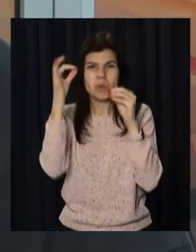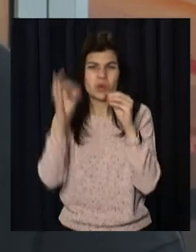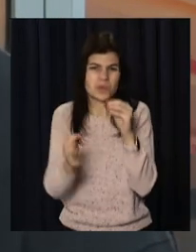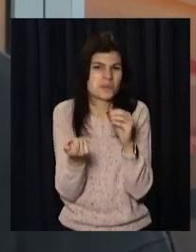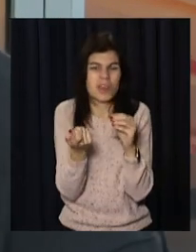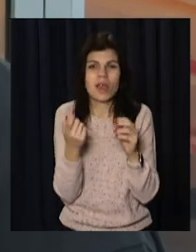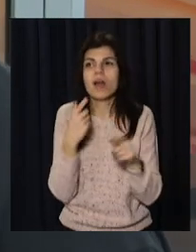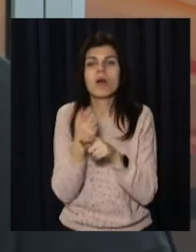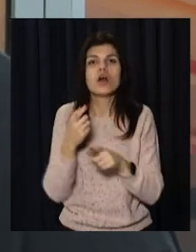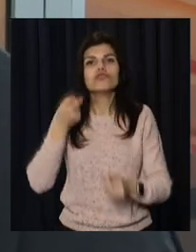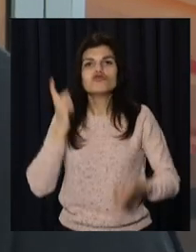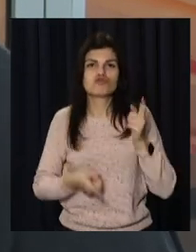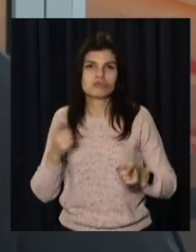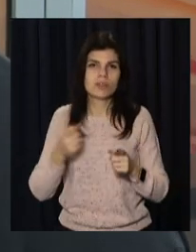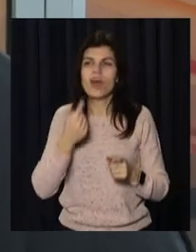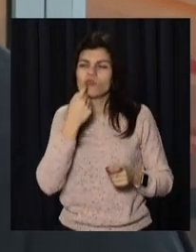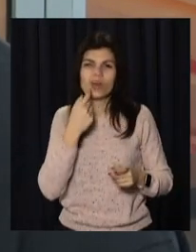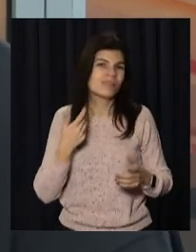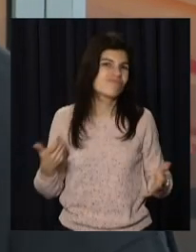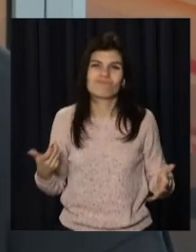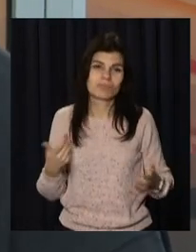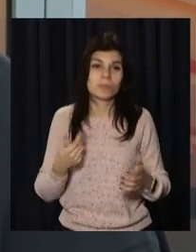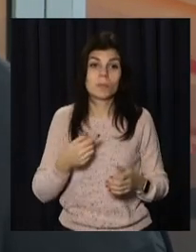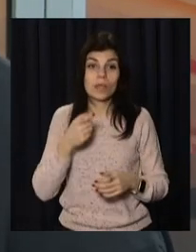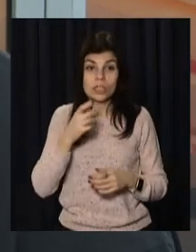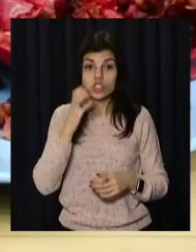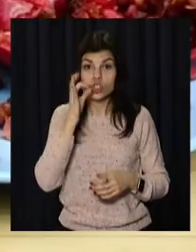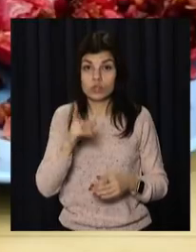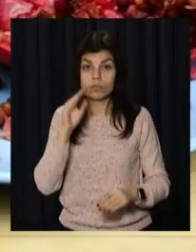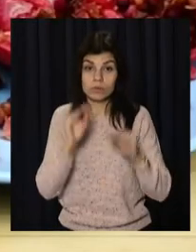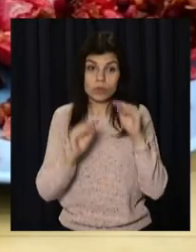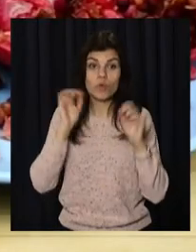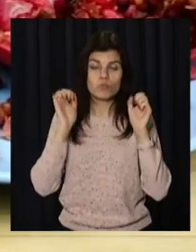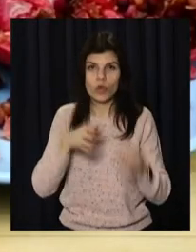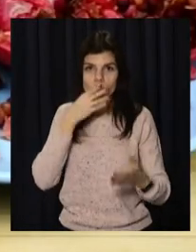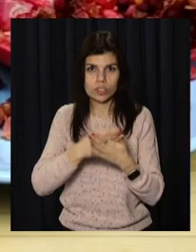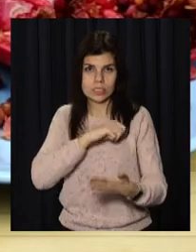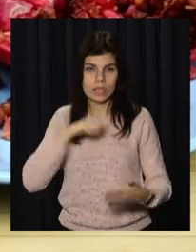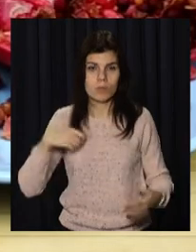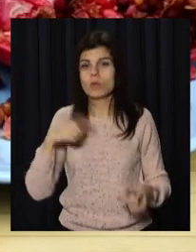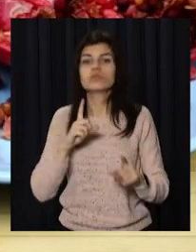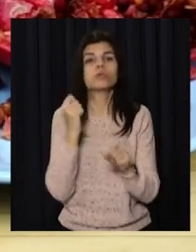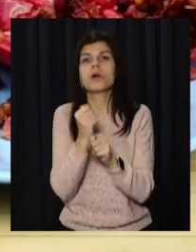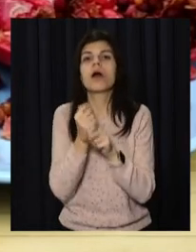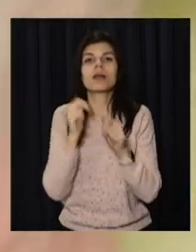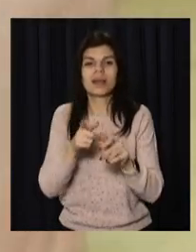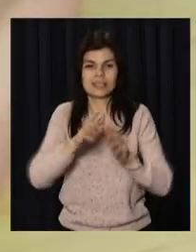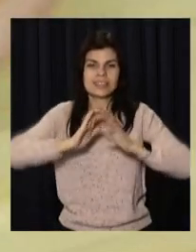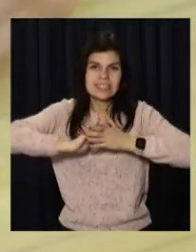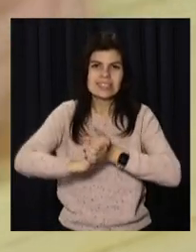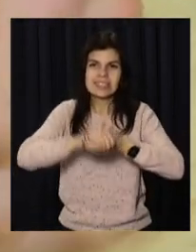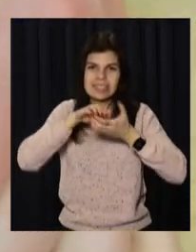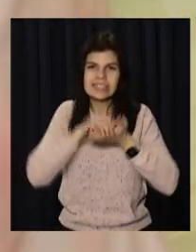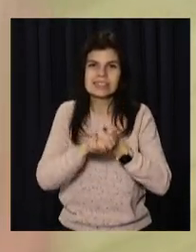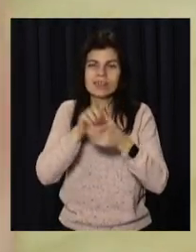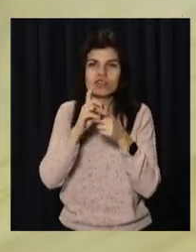за лечебним свойствам, ні за якимось ще вкусовим качам. Приготувати сіки з гранату можна і власноруч. Для цього